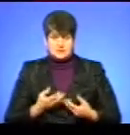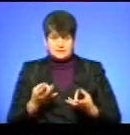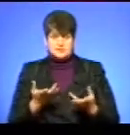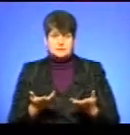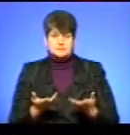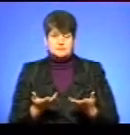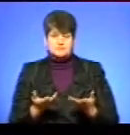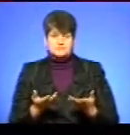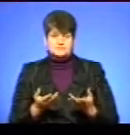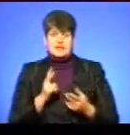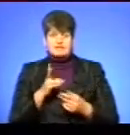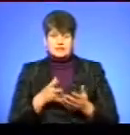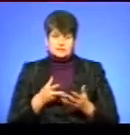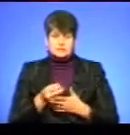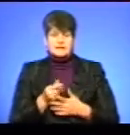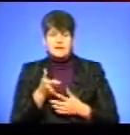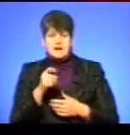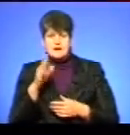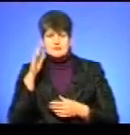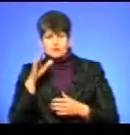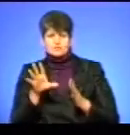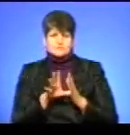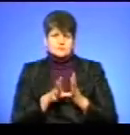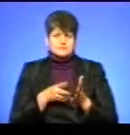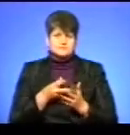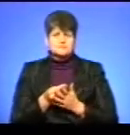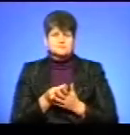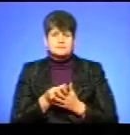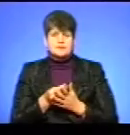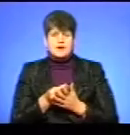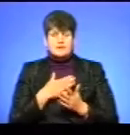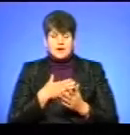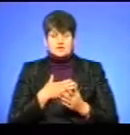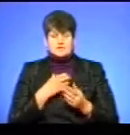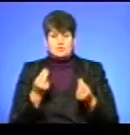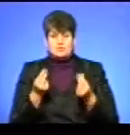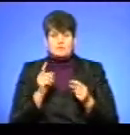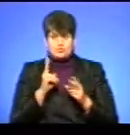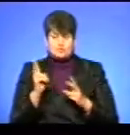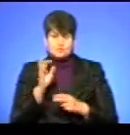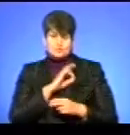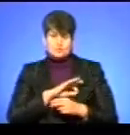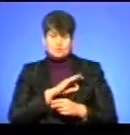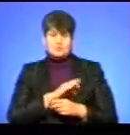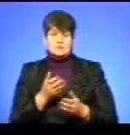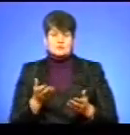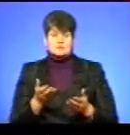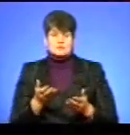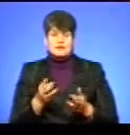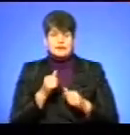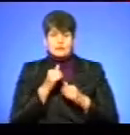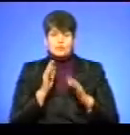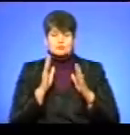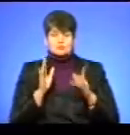треба. Квартиру оплатити, газ, воду, світло. І нашими грішами, хтось користується, таке не